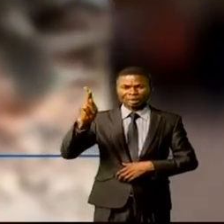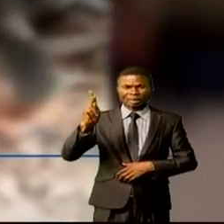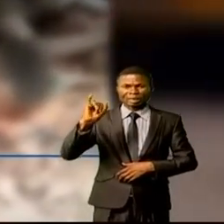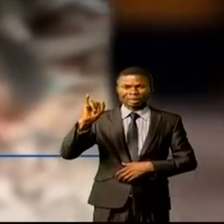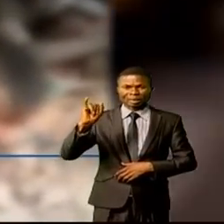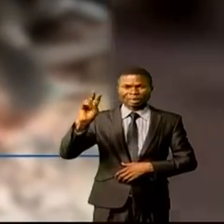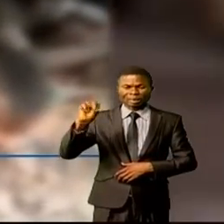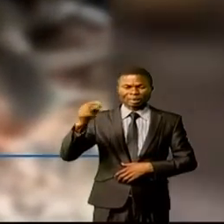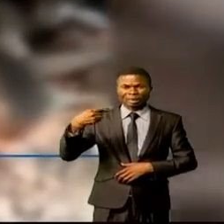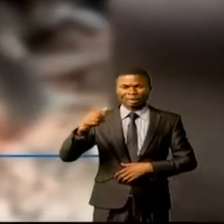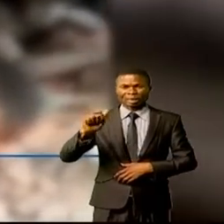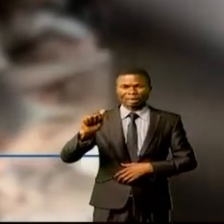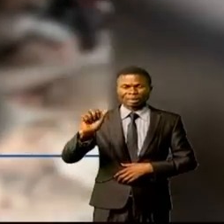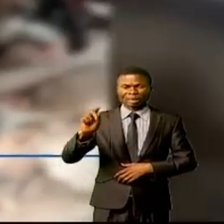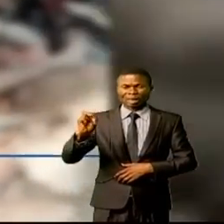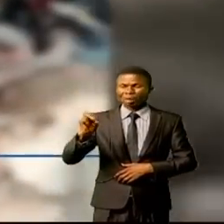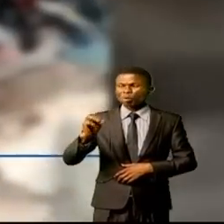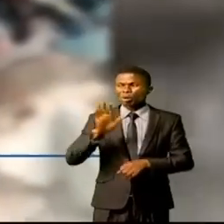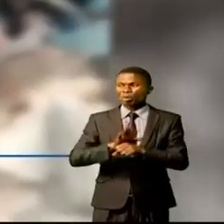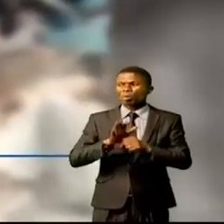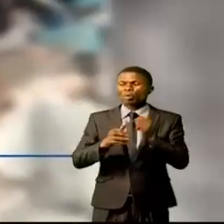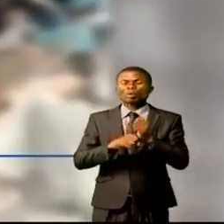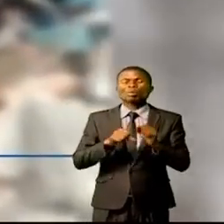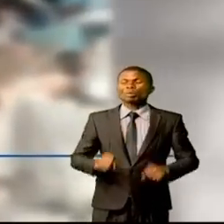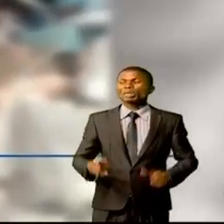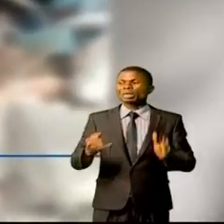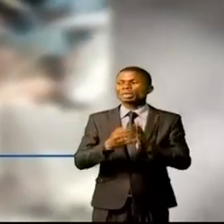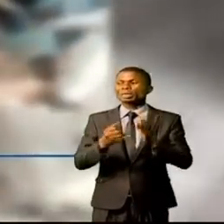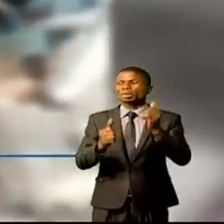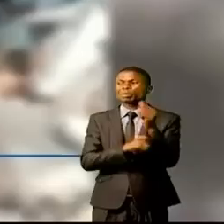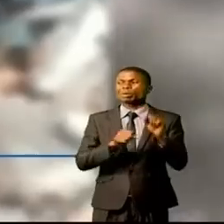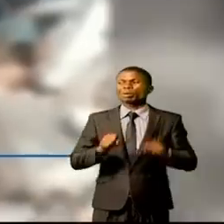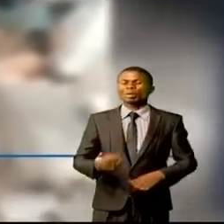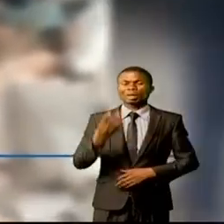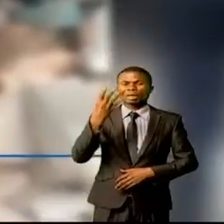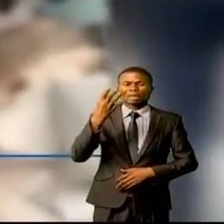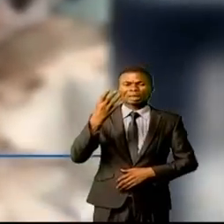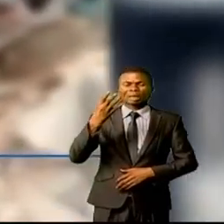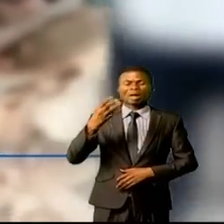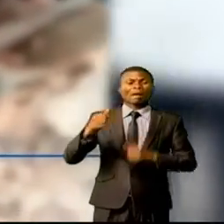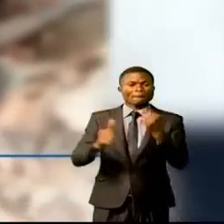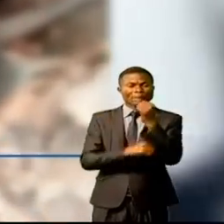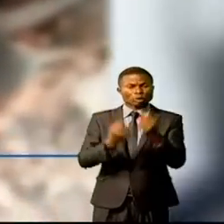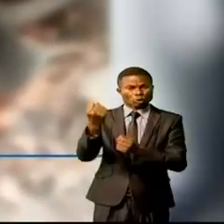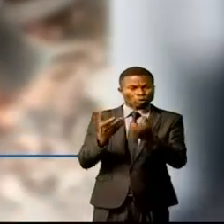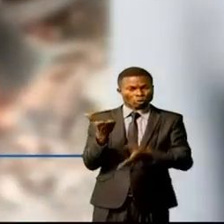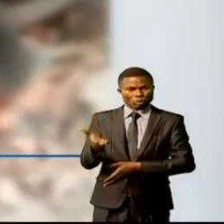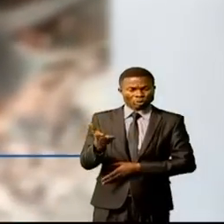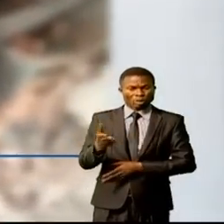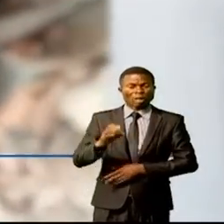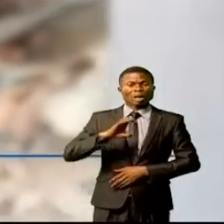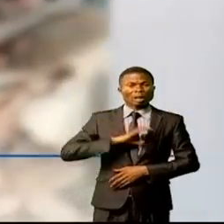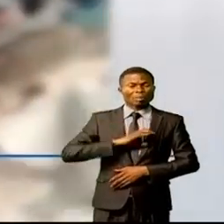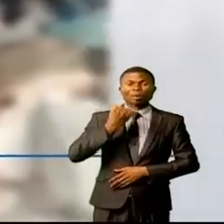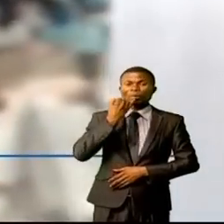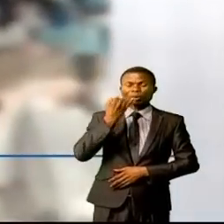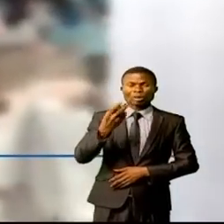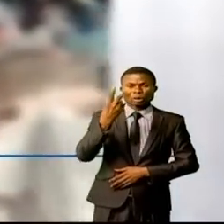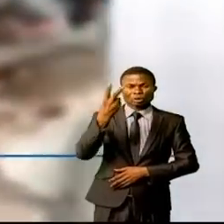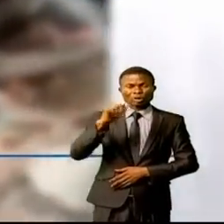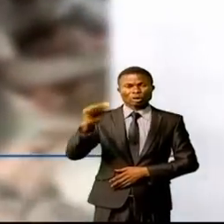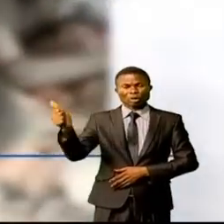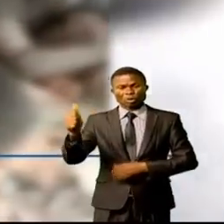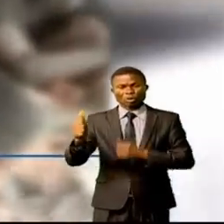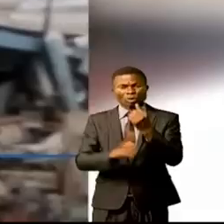sans vie découpés. Bilan provisoire 6 morts, dont 4 membres de l'équipage, selon la police, et 2 autres hors